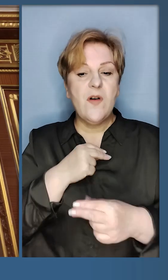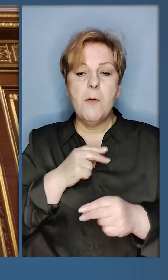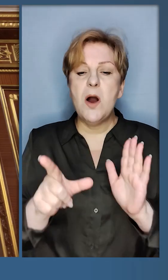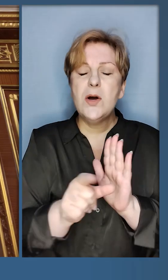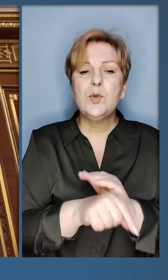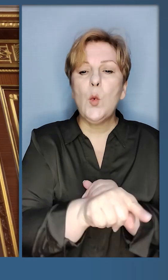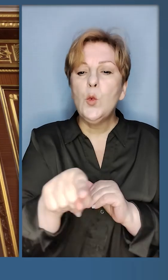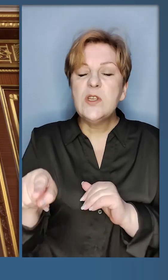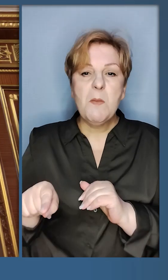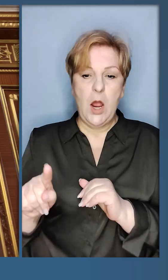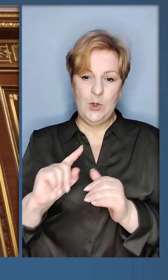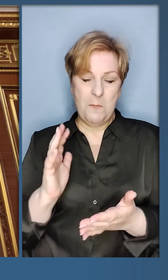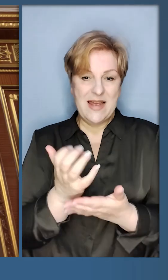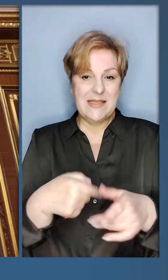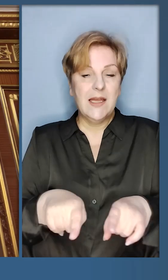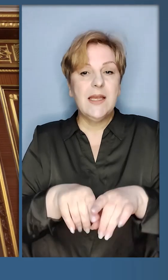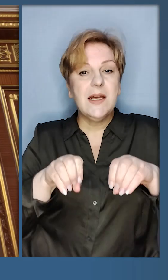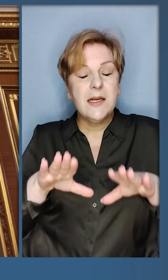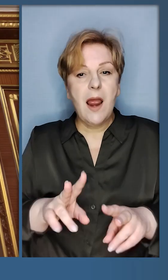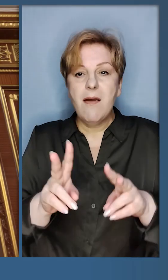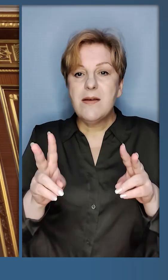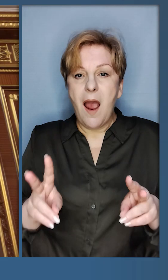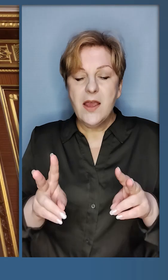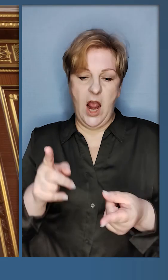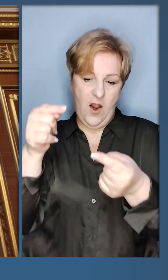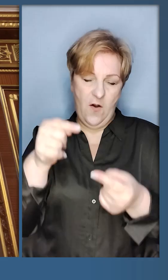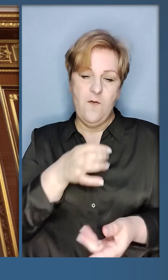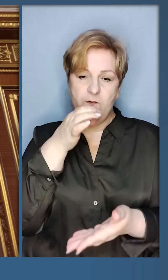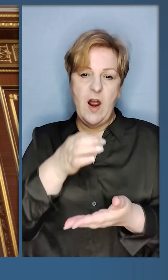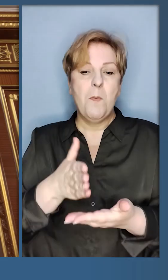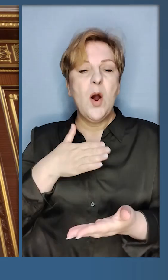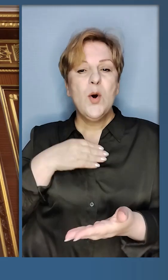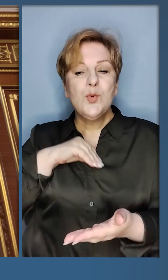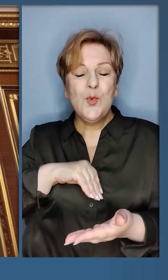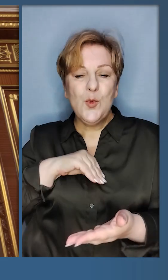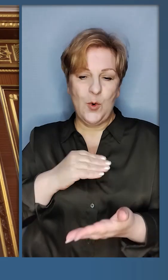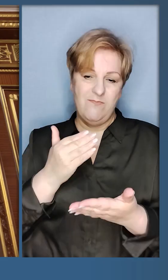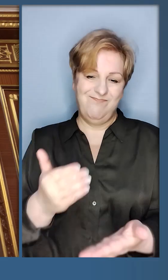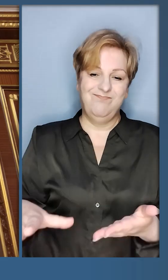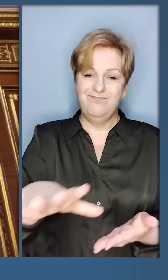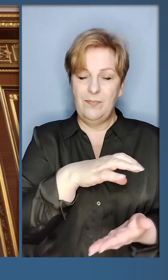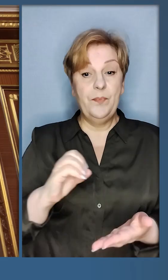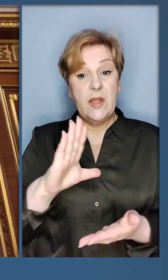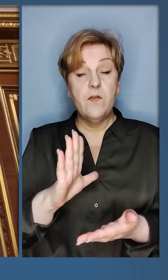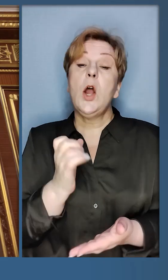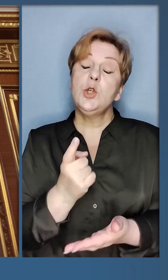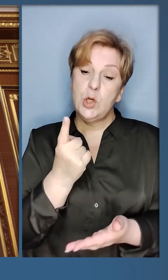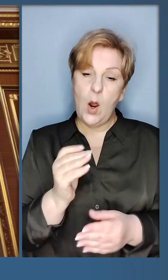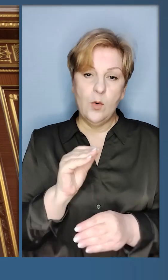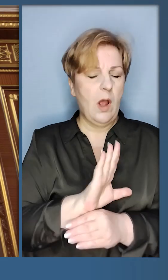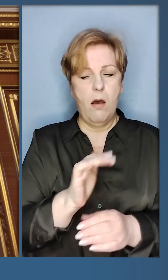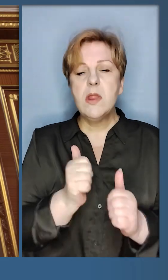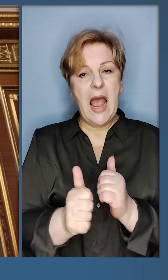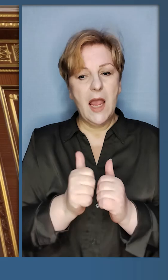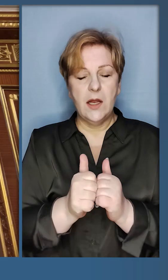активно працюємо з усіма, щоб знайти таке рішення, яке відповідатиме духу нашої Європи. Ще